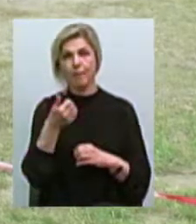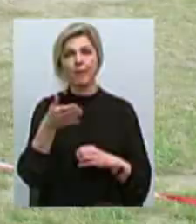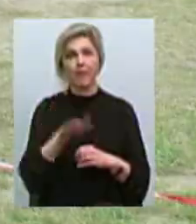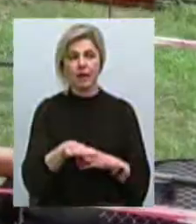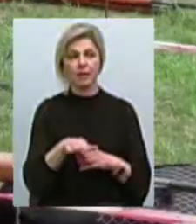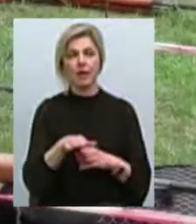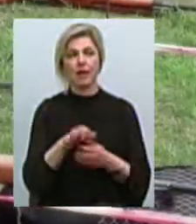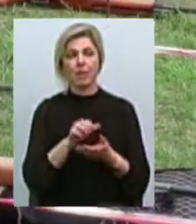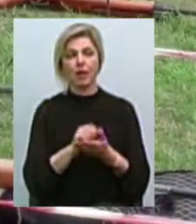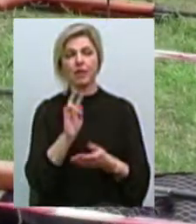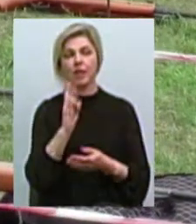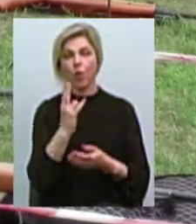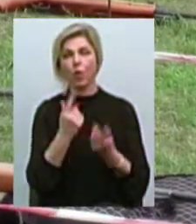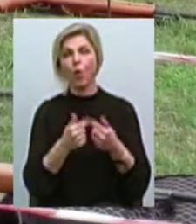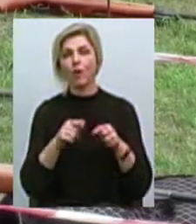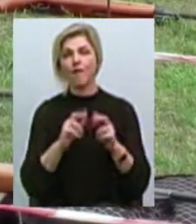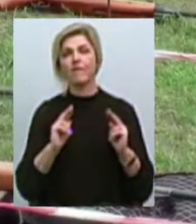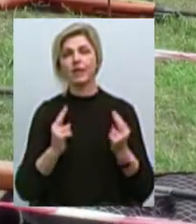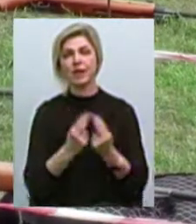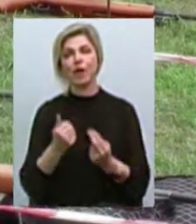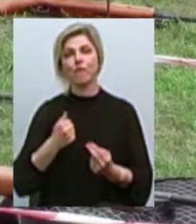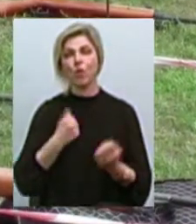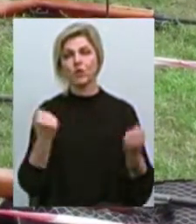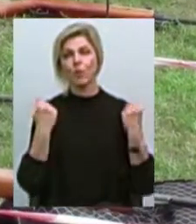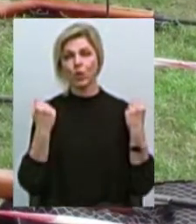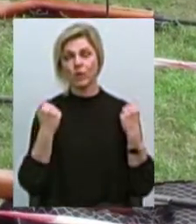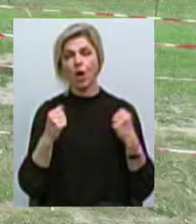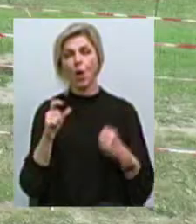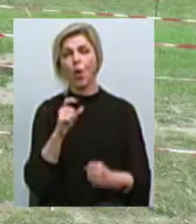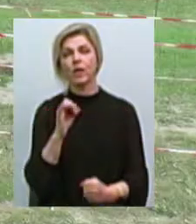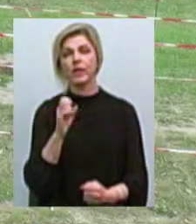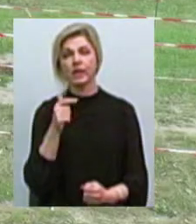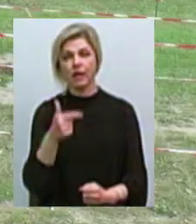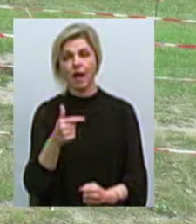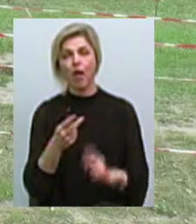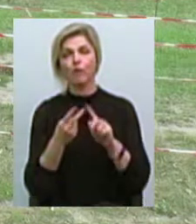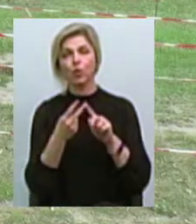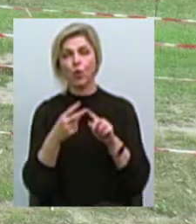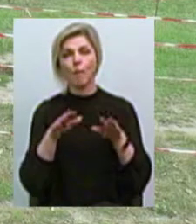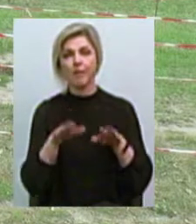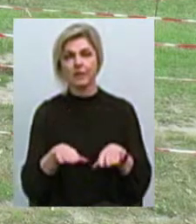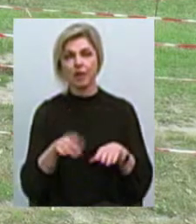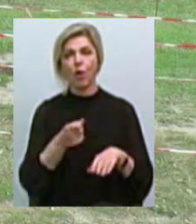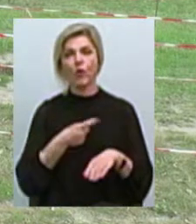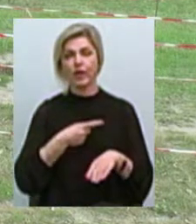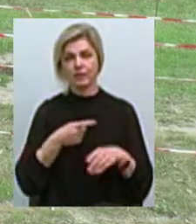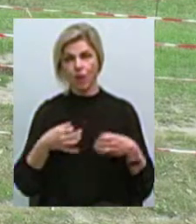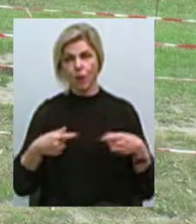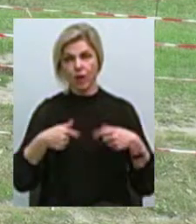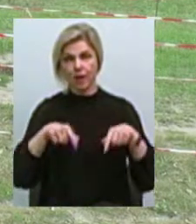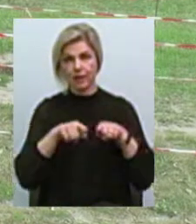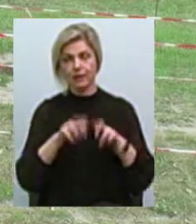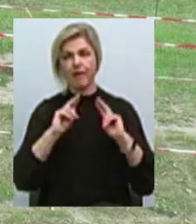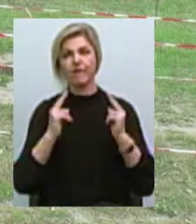снайпінгу посіву Миколаївська організація Федерації військово-спортивного хортингу «Вимпел». Друге місце посіву Одеська організація Федерації